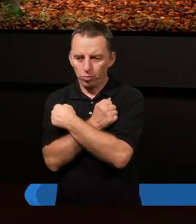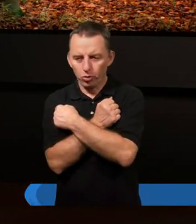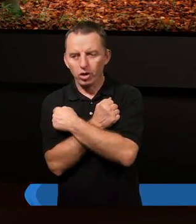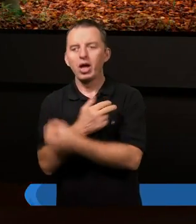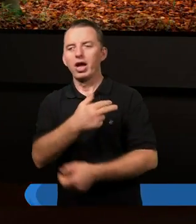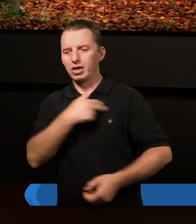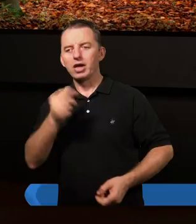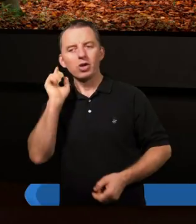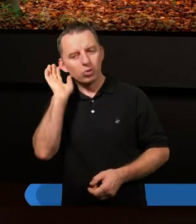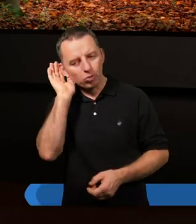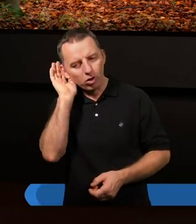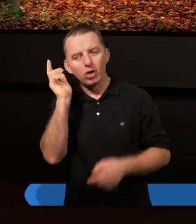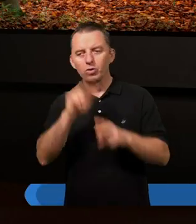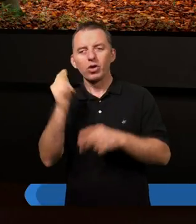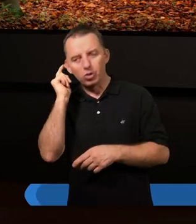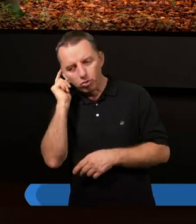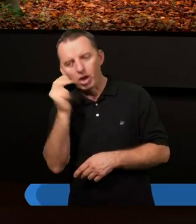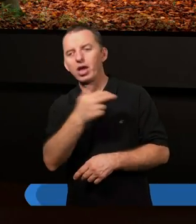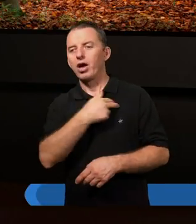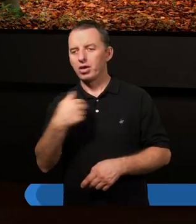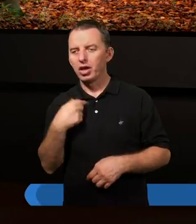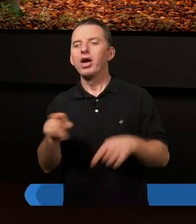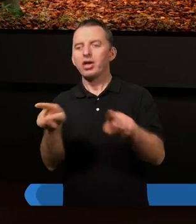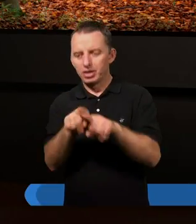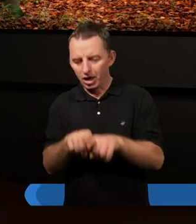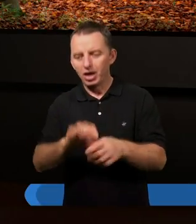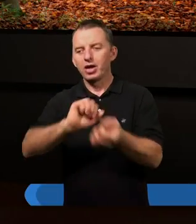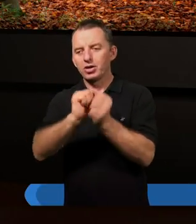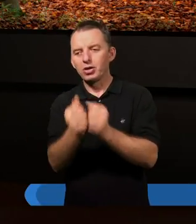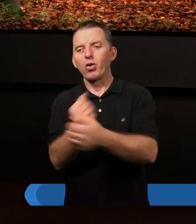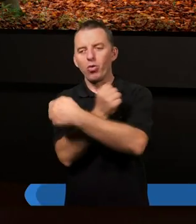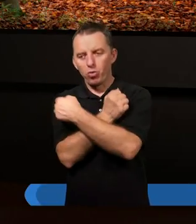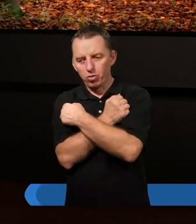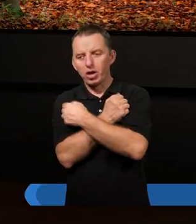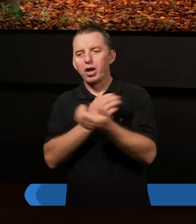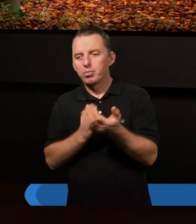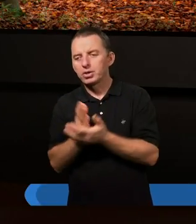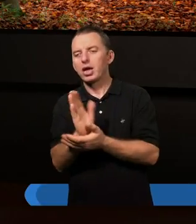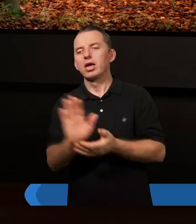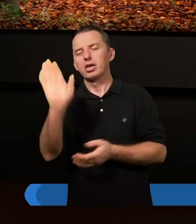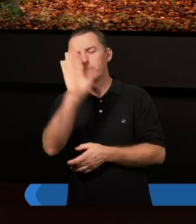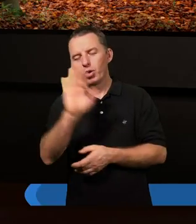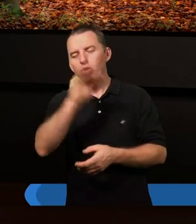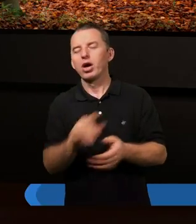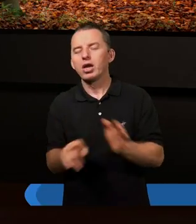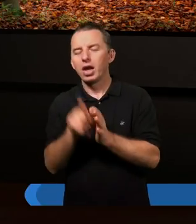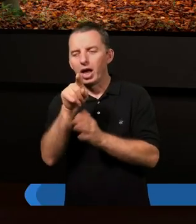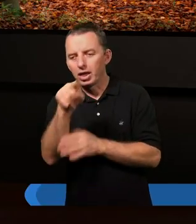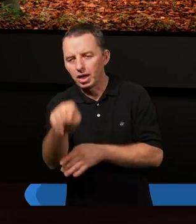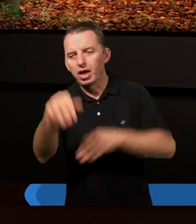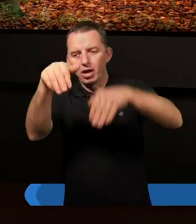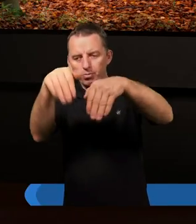nasi słuchacze, którzy słuchają nas, też są umiłowani przez Boga. I dlatego